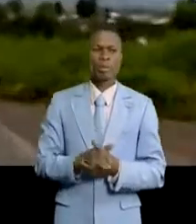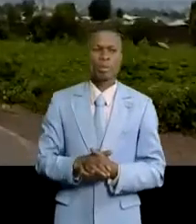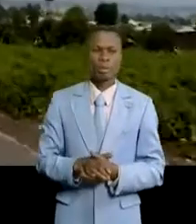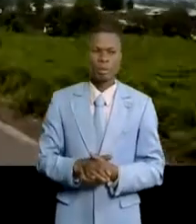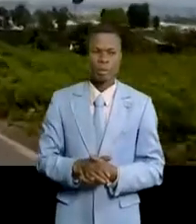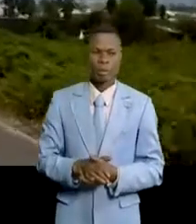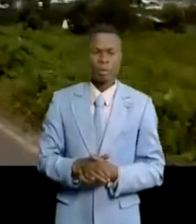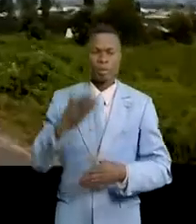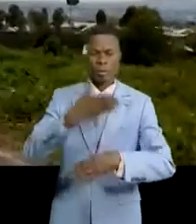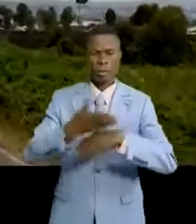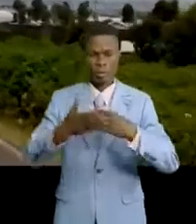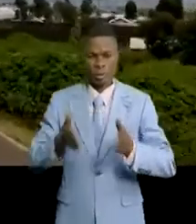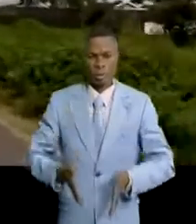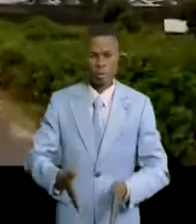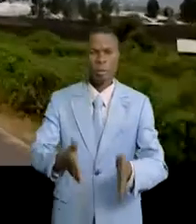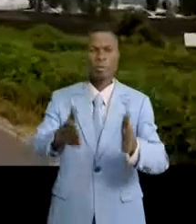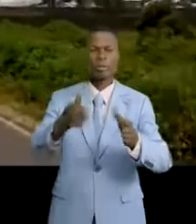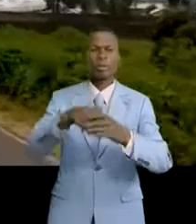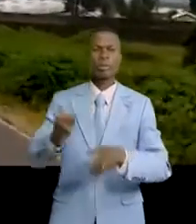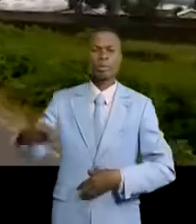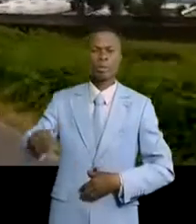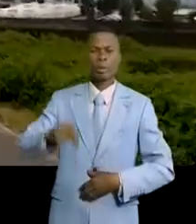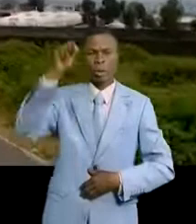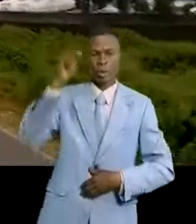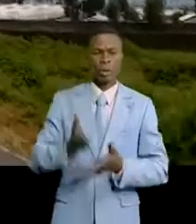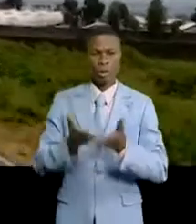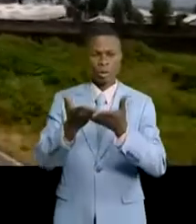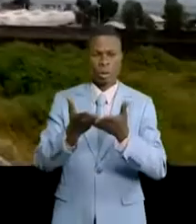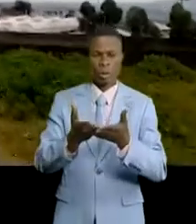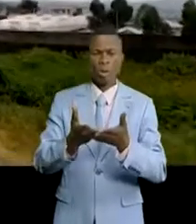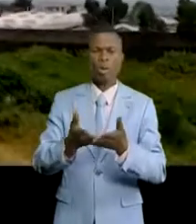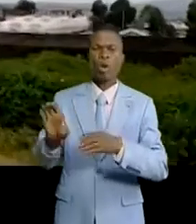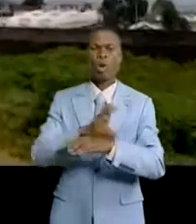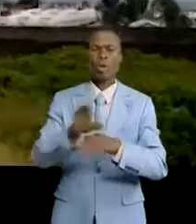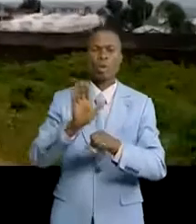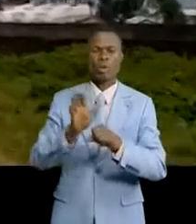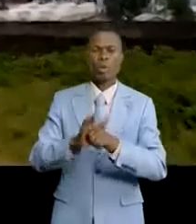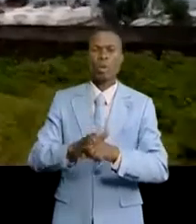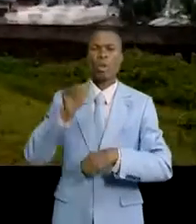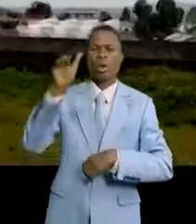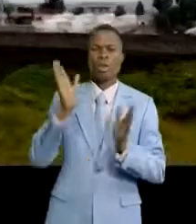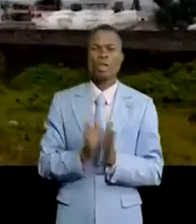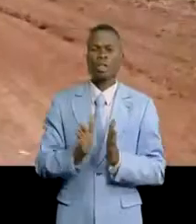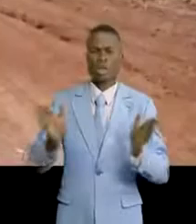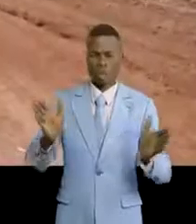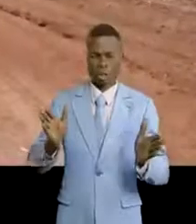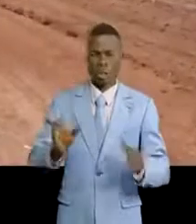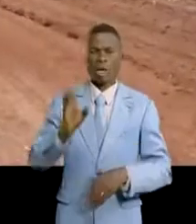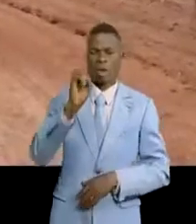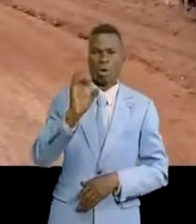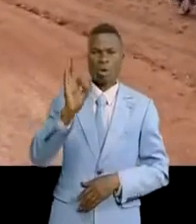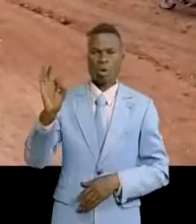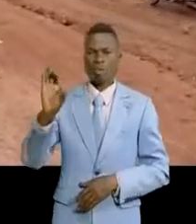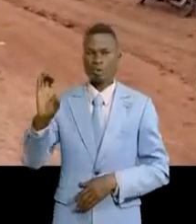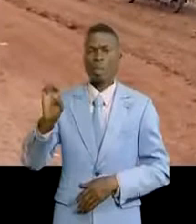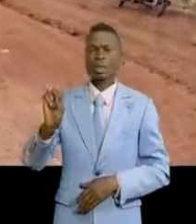La réhabilitation des accès routiers dans la province du Nord-Kivu, une préoccupation permanente des autorités compétentes. Faisons partie